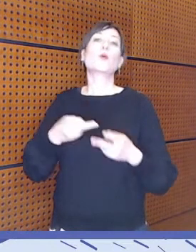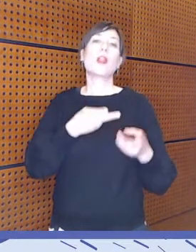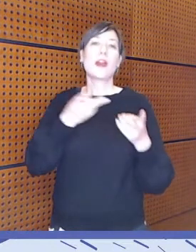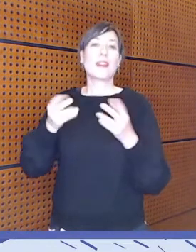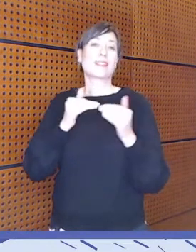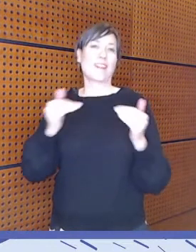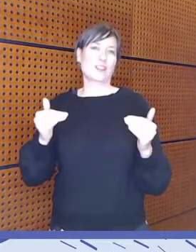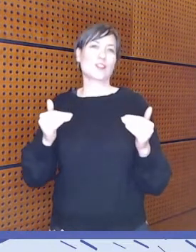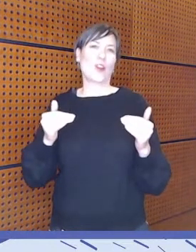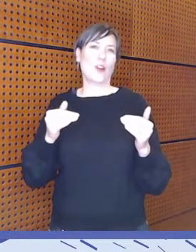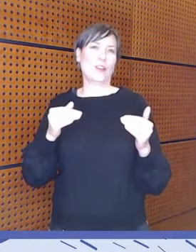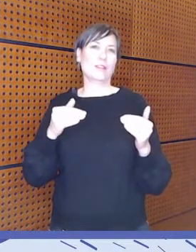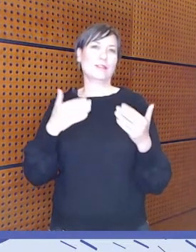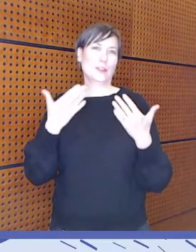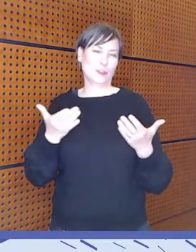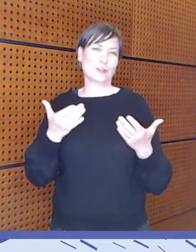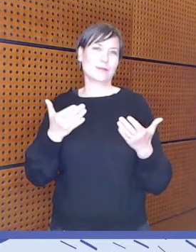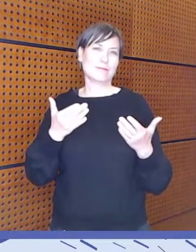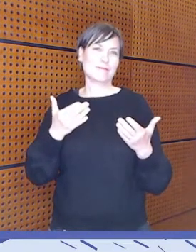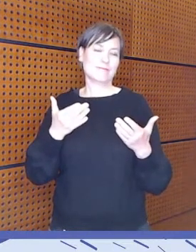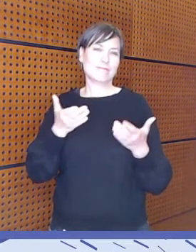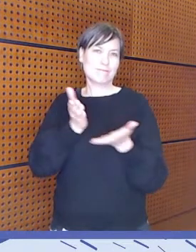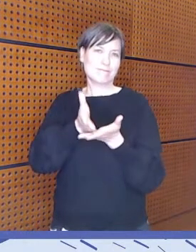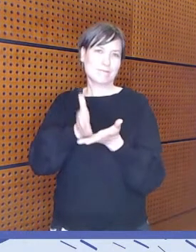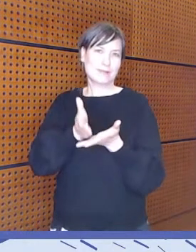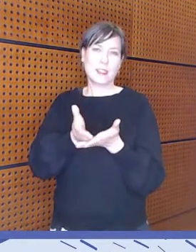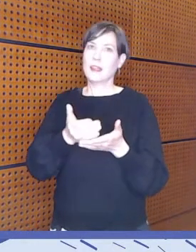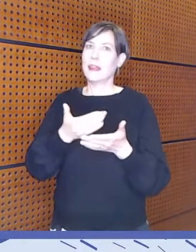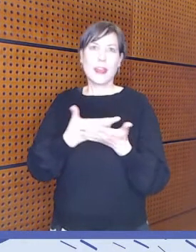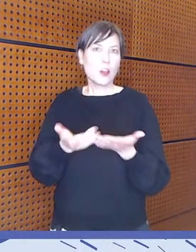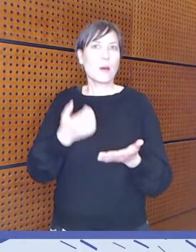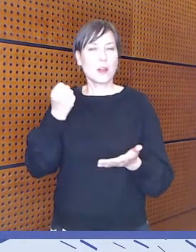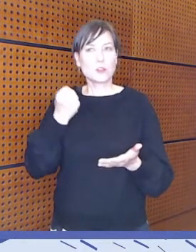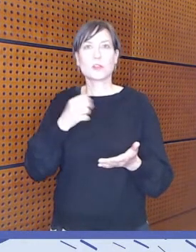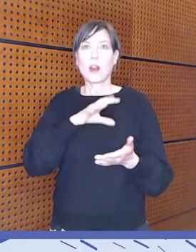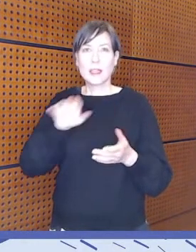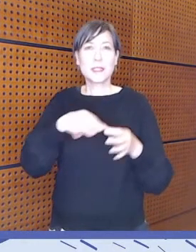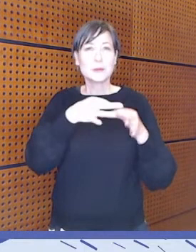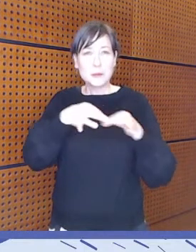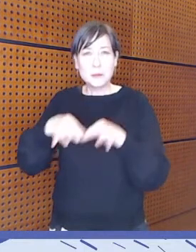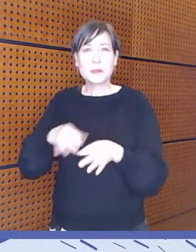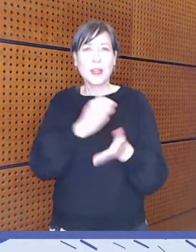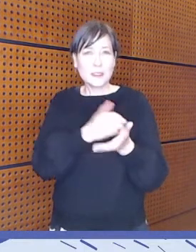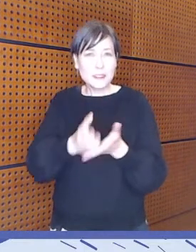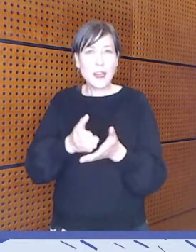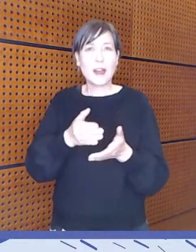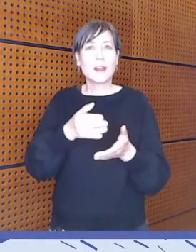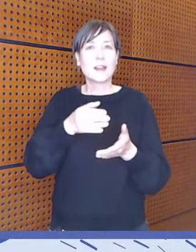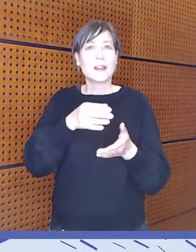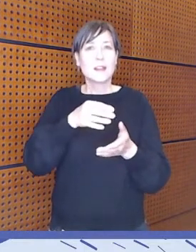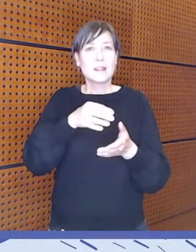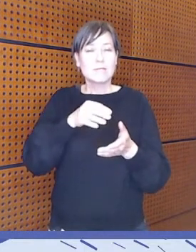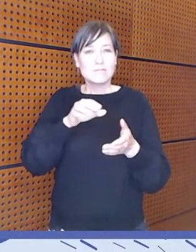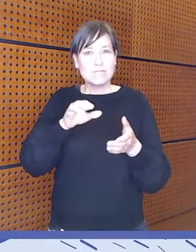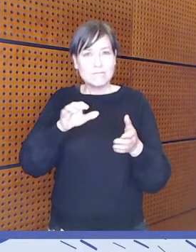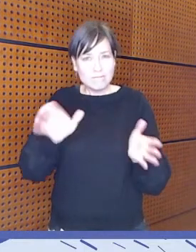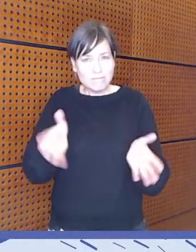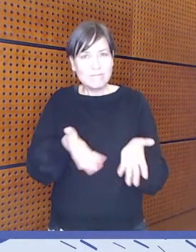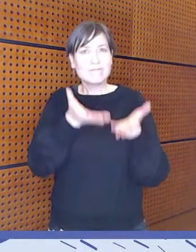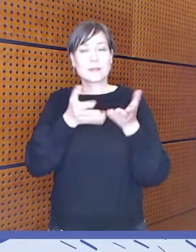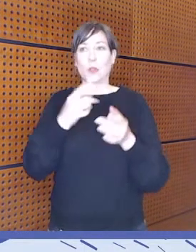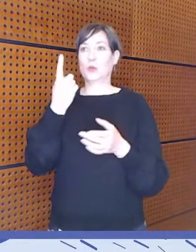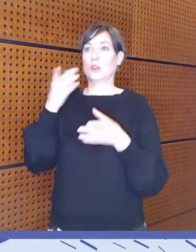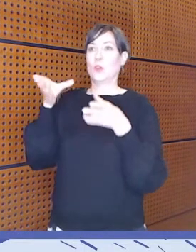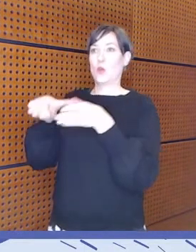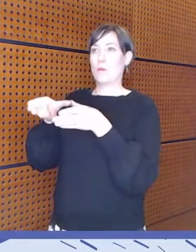koska meillä ei ollut mahdollista nostaa kaikkia yksityiskohtia tai alkaa jotain yhtä tiettyä ryhmää katsomaan.